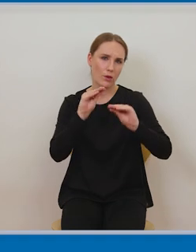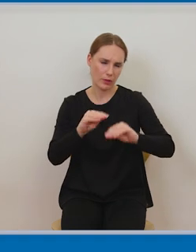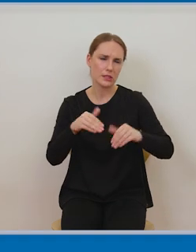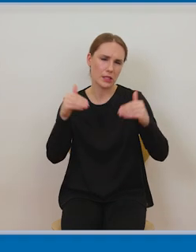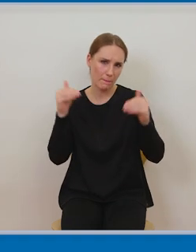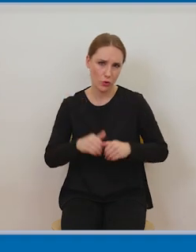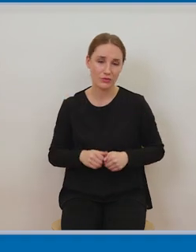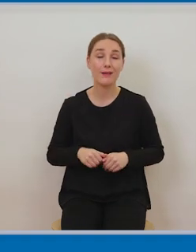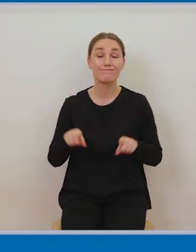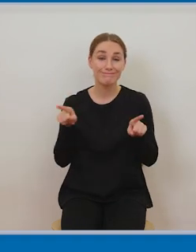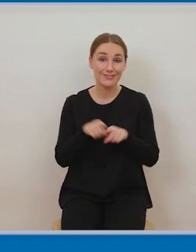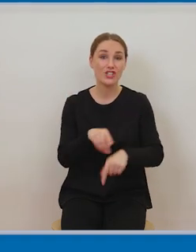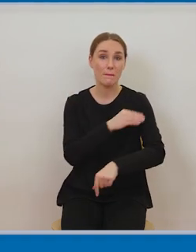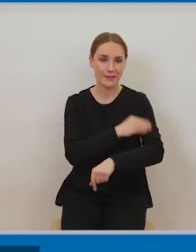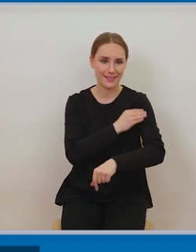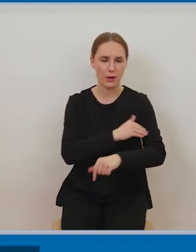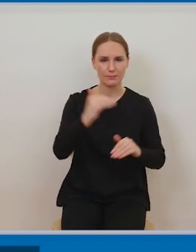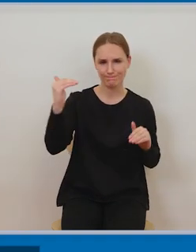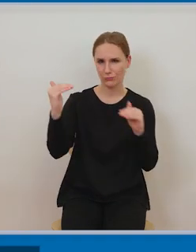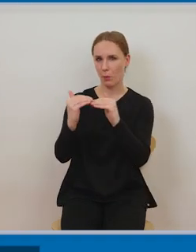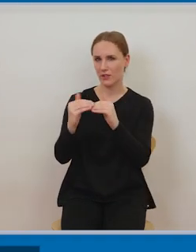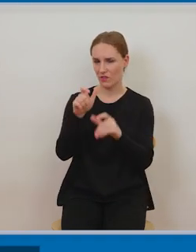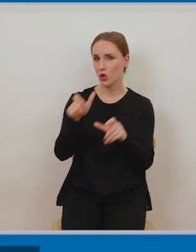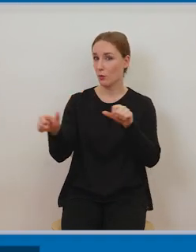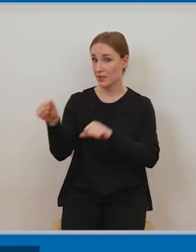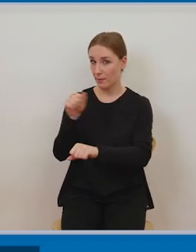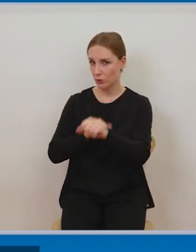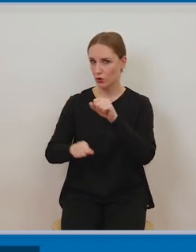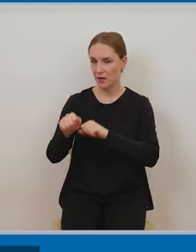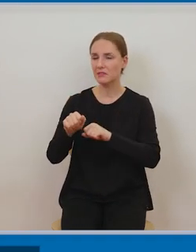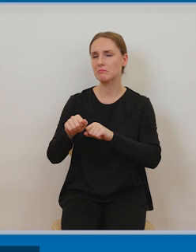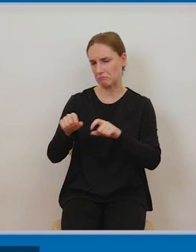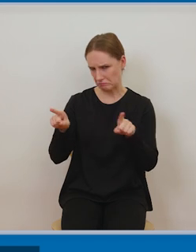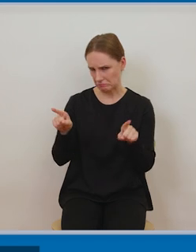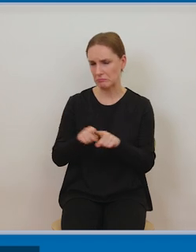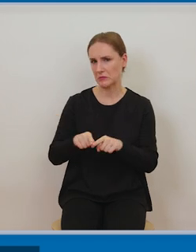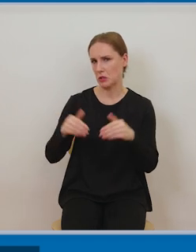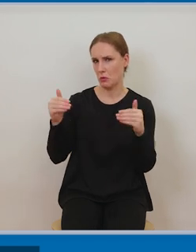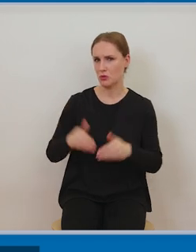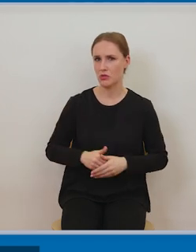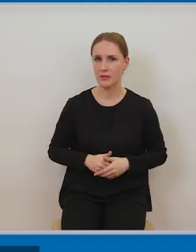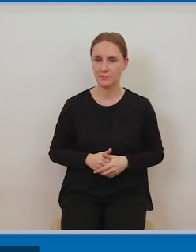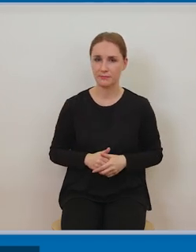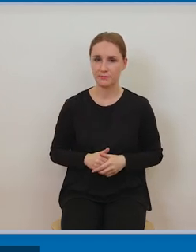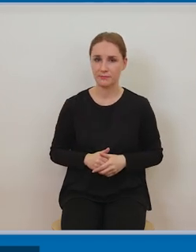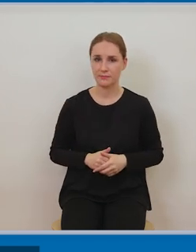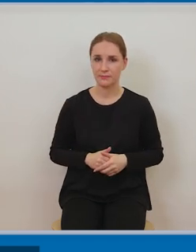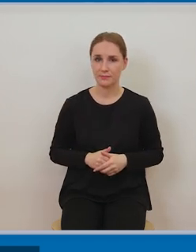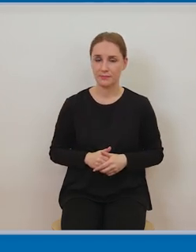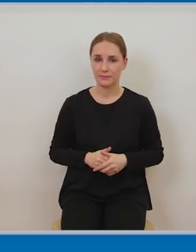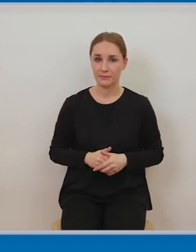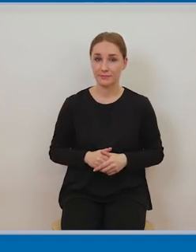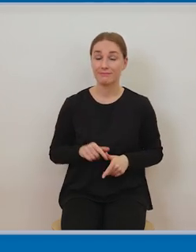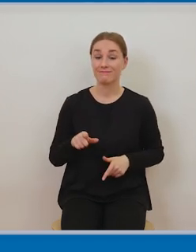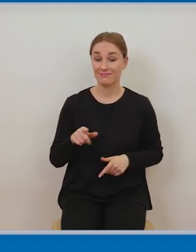zarówno legalnie z punktu widzenia tego nazwijmy to specjalistycznego przepisu o którym była mowa artykuł 30 czy ze znaczkiem